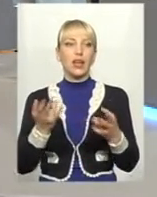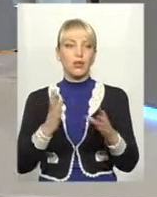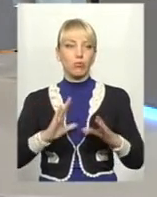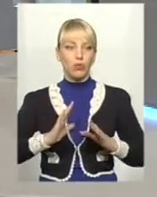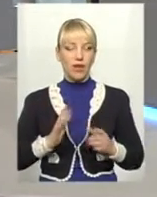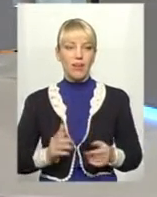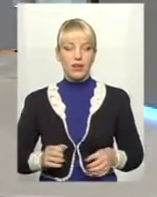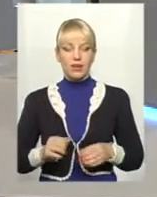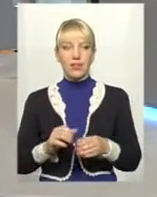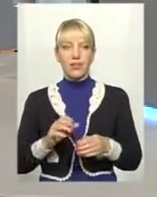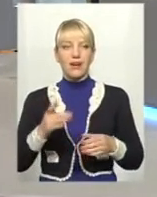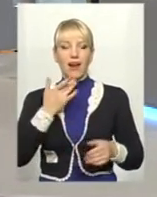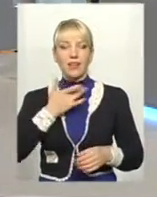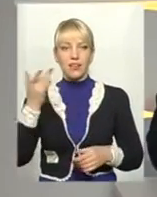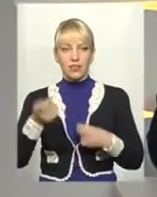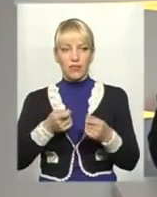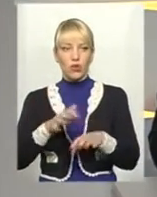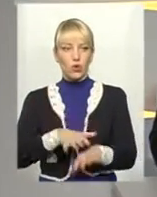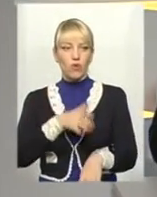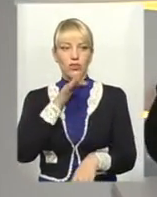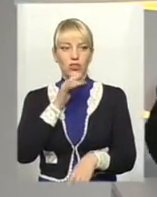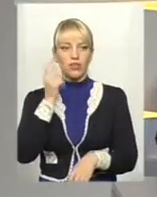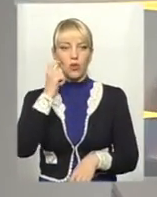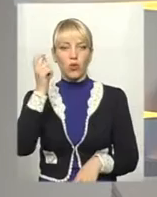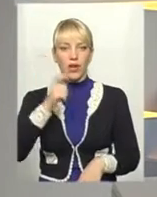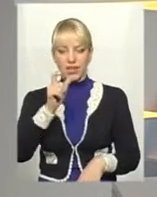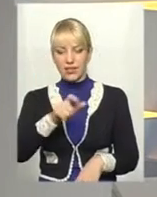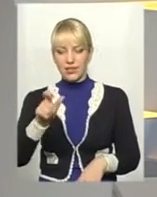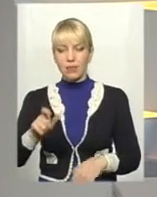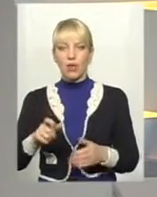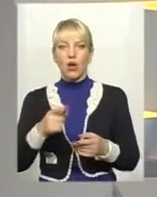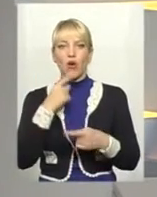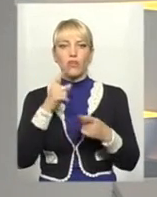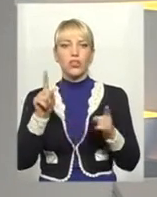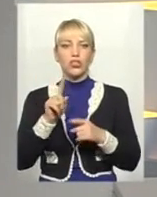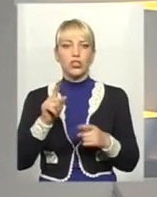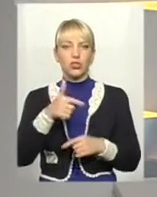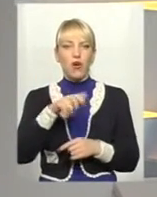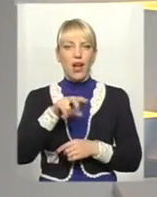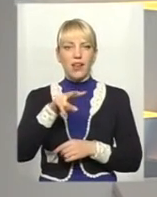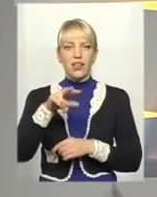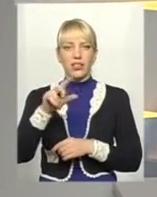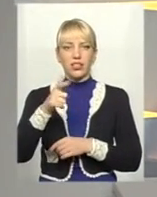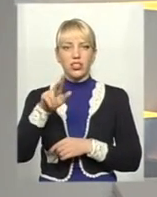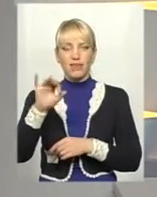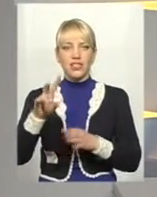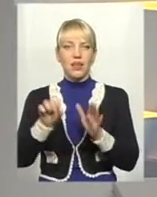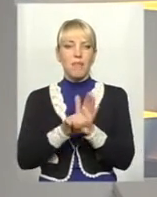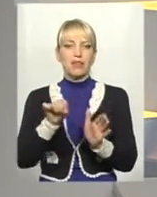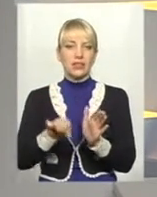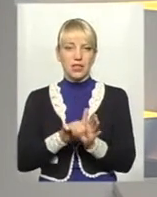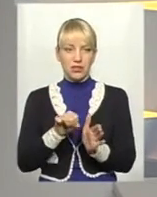встановлена радянська влада. Довгий час нам, українцям, представляли Якова Гальчевського як бандита.